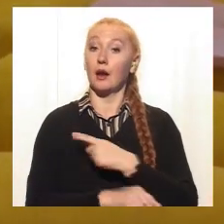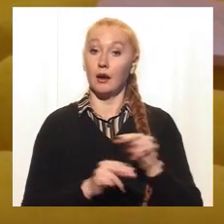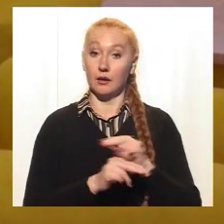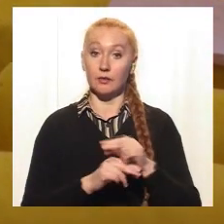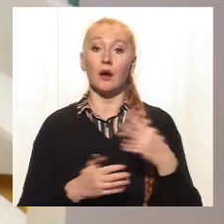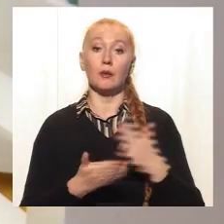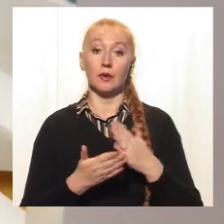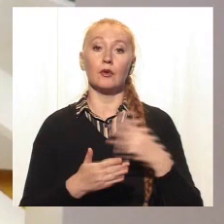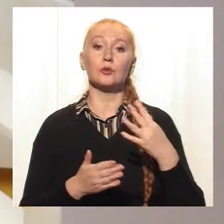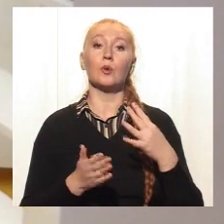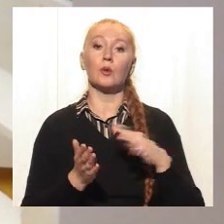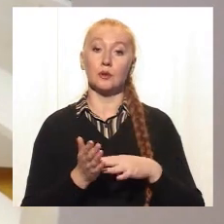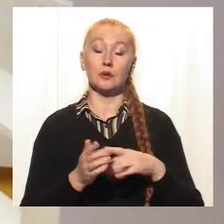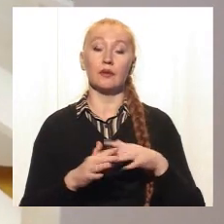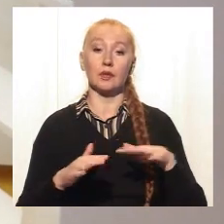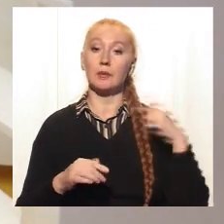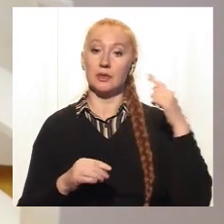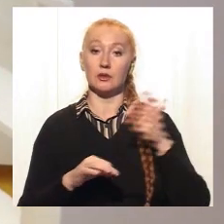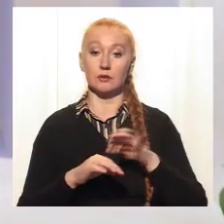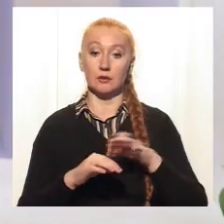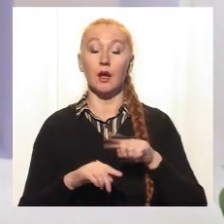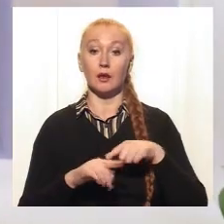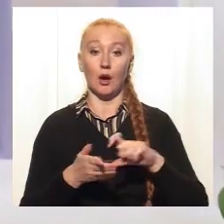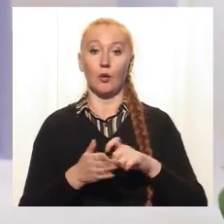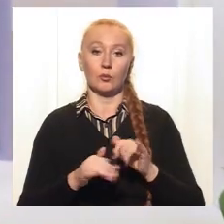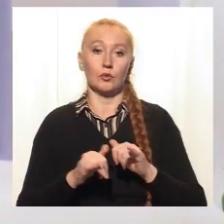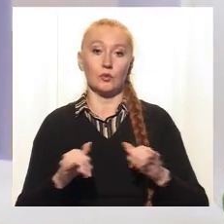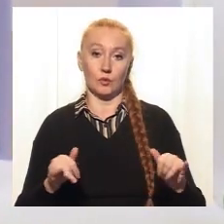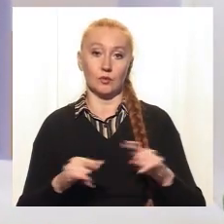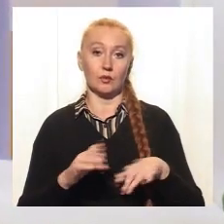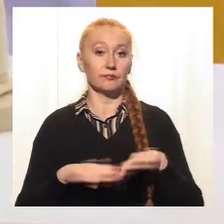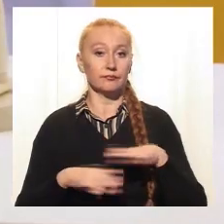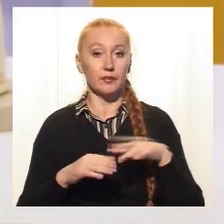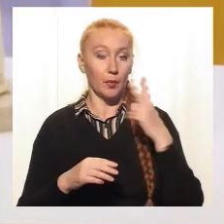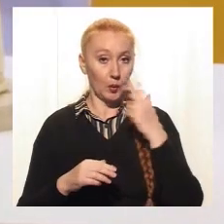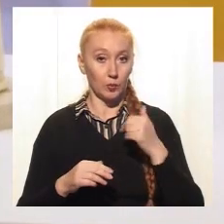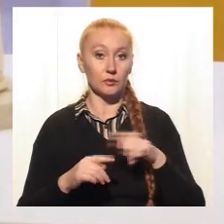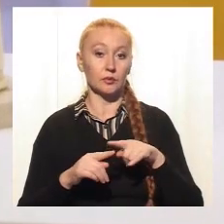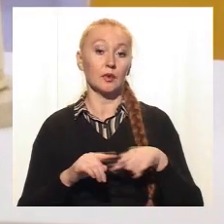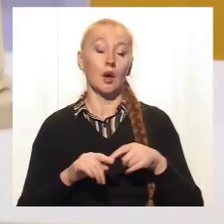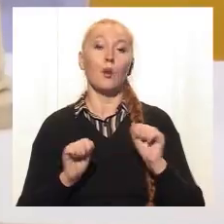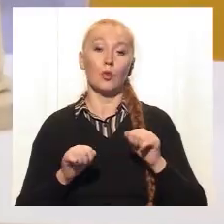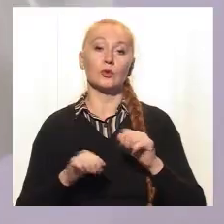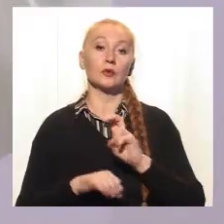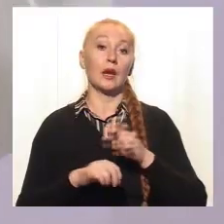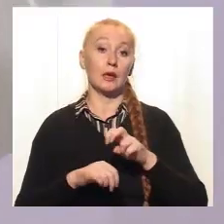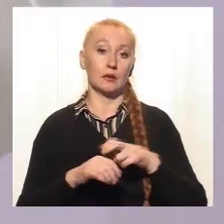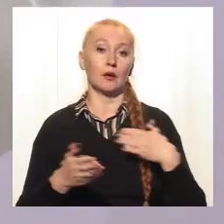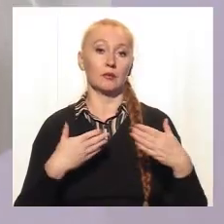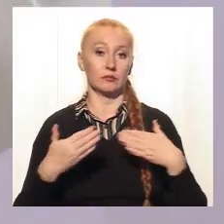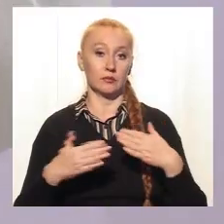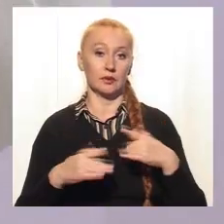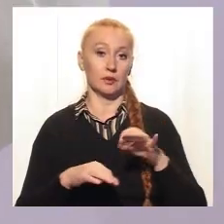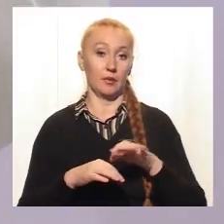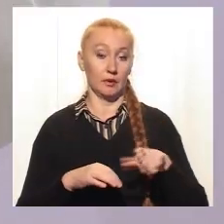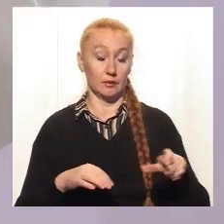перебувають 40 дітей з психічними хворобами. Така кімната сприяє розвиткуних сенсомоторних навичок та дає можливість лікарям налагодити комунікацію з